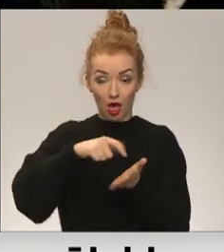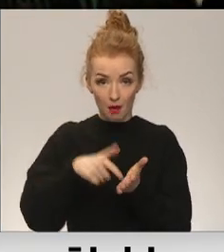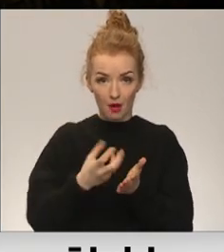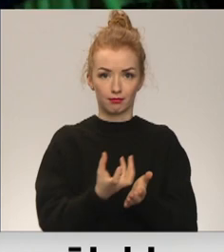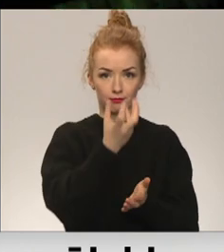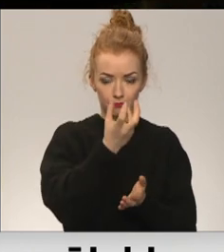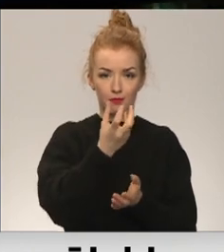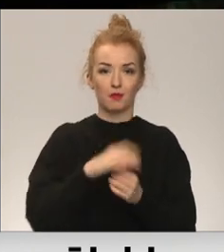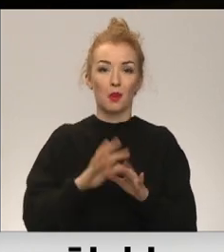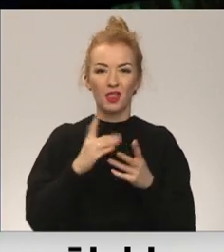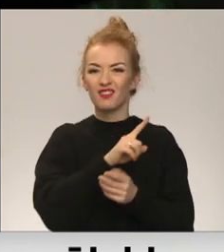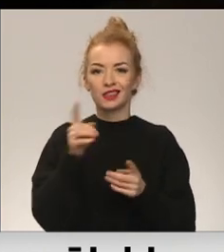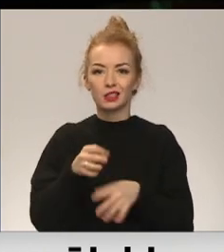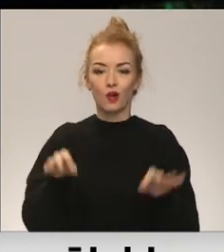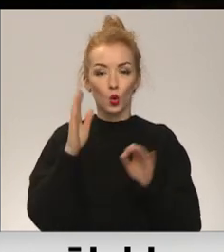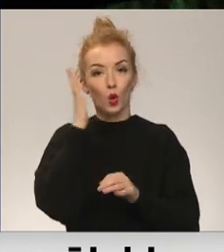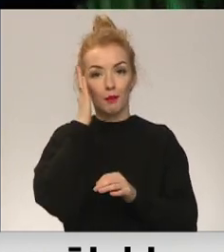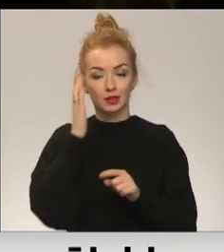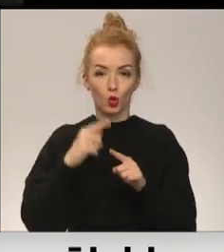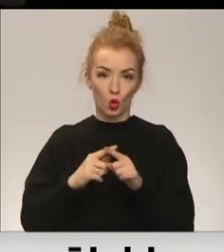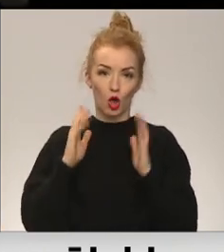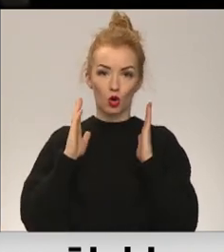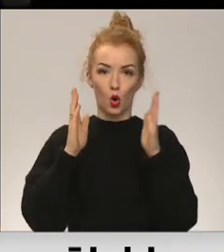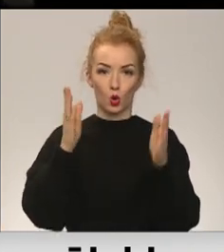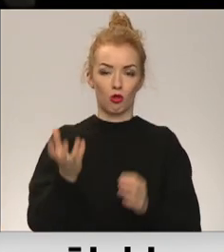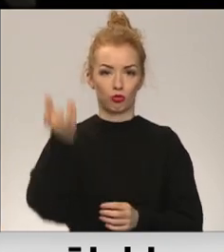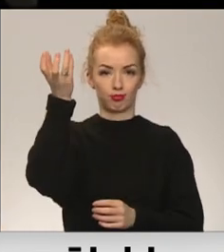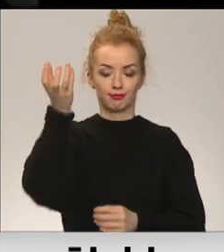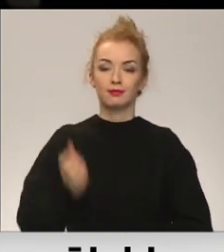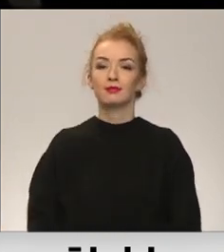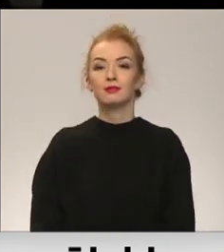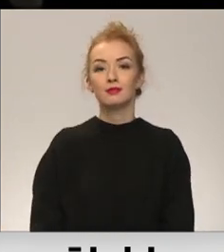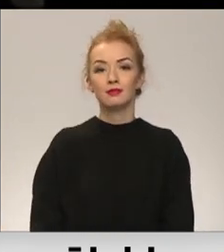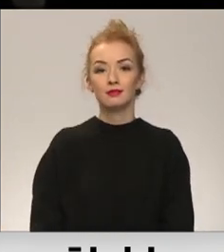Bet viss svarīgākā vieta ir guļam istaps un gaiteņi griesti. Dāvids Frednerpels, Latvijas televīzija.